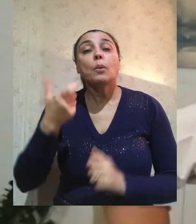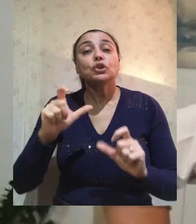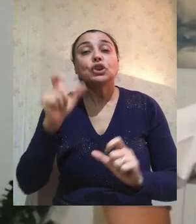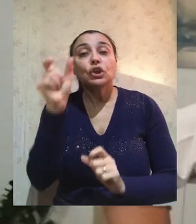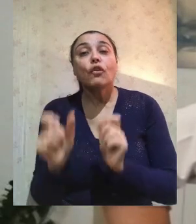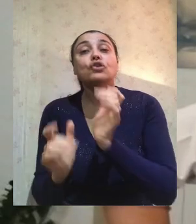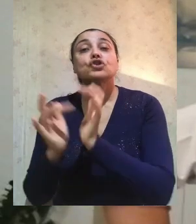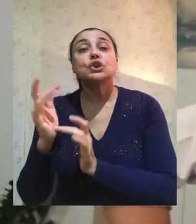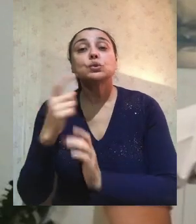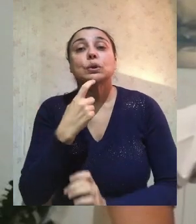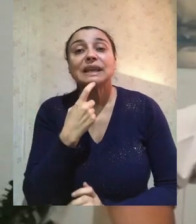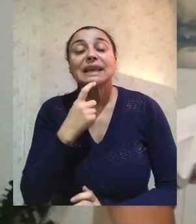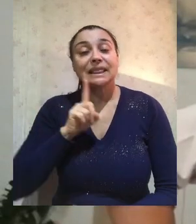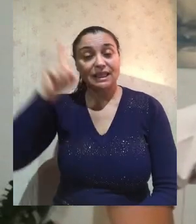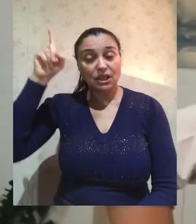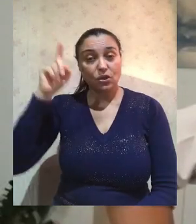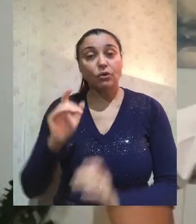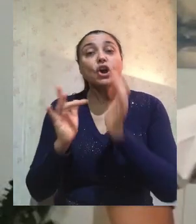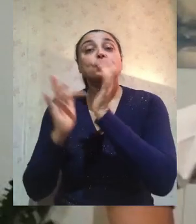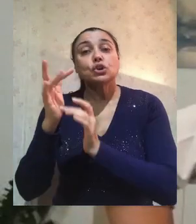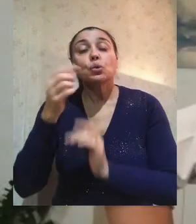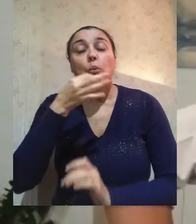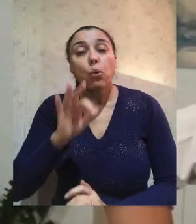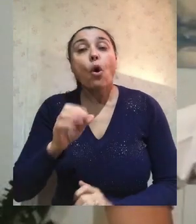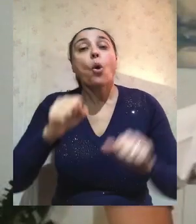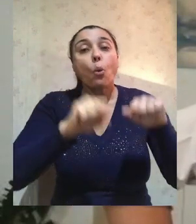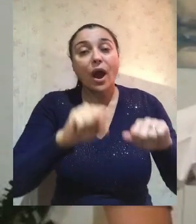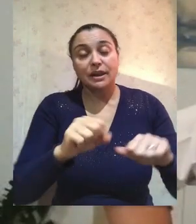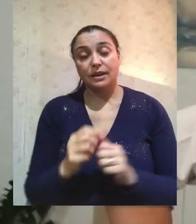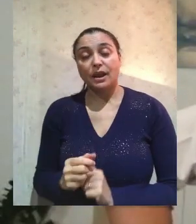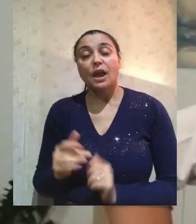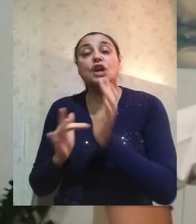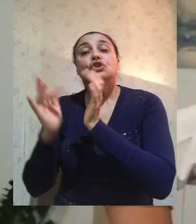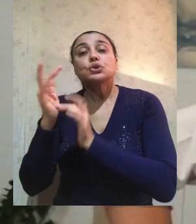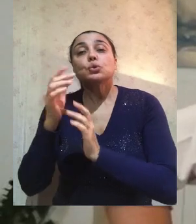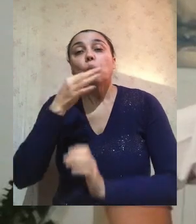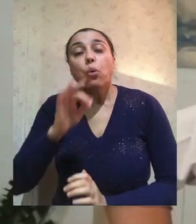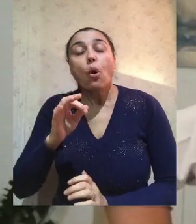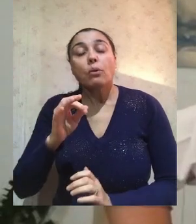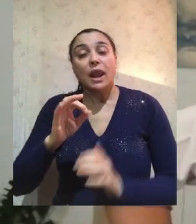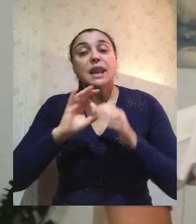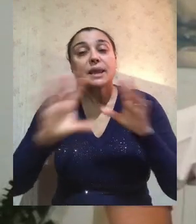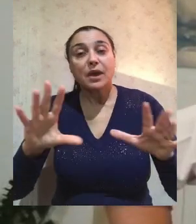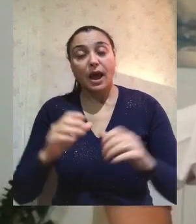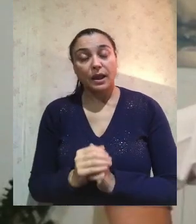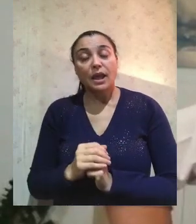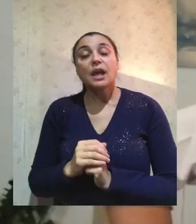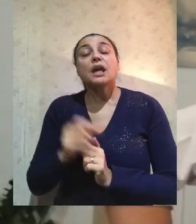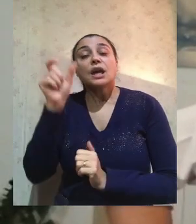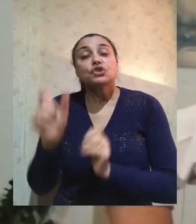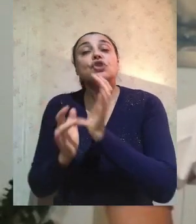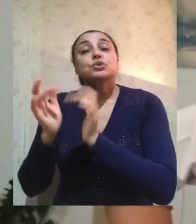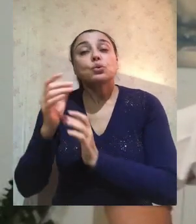Dio e lo è per compiere guarigioni, lo è per perdonare i peccati. Il Signore può fare ogni cosa